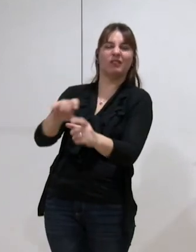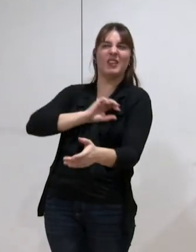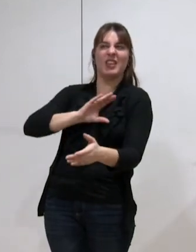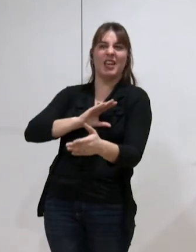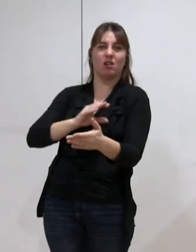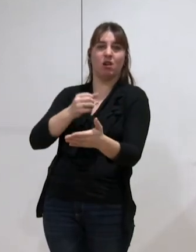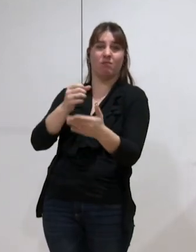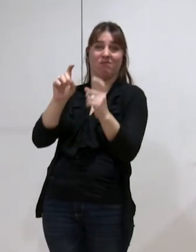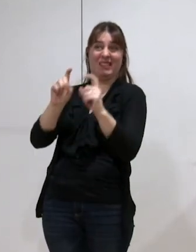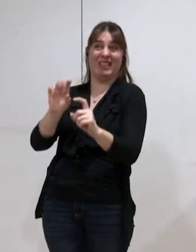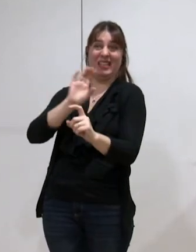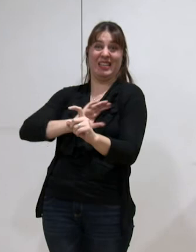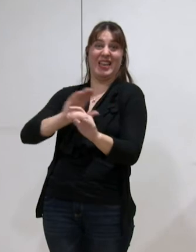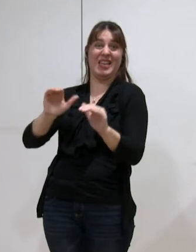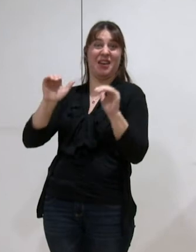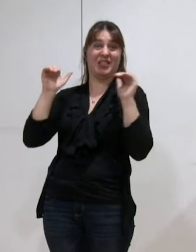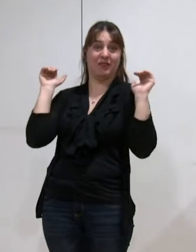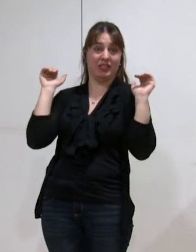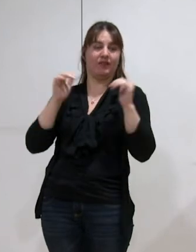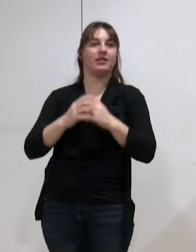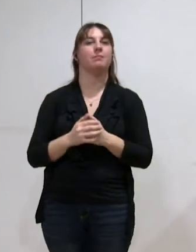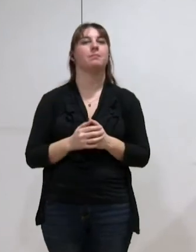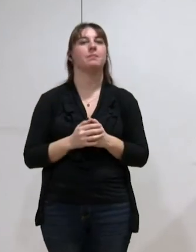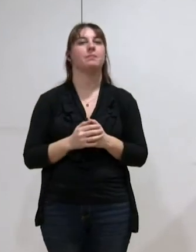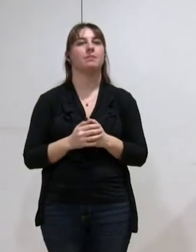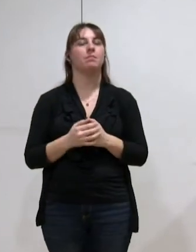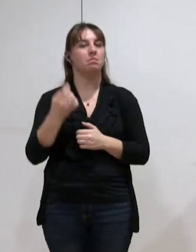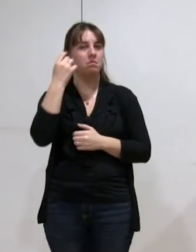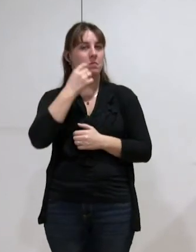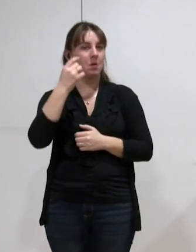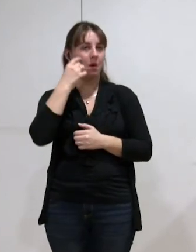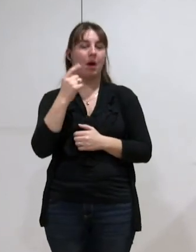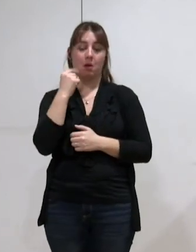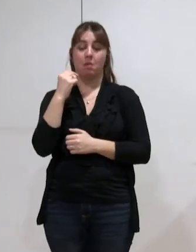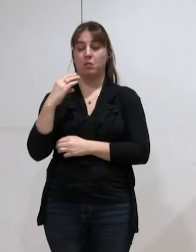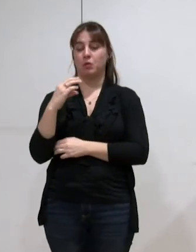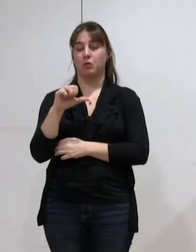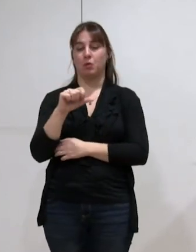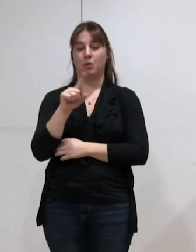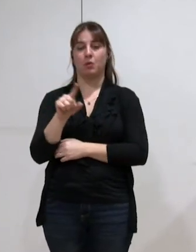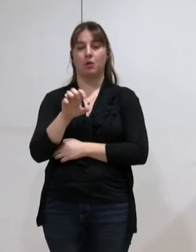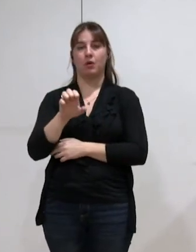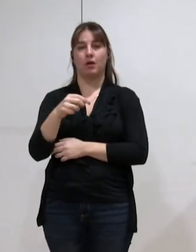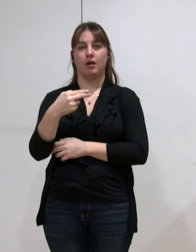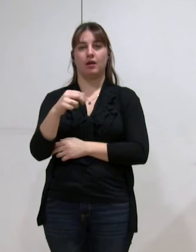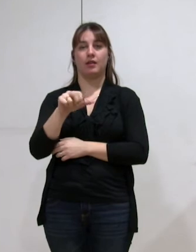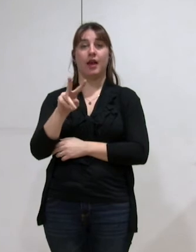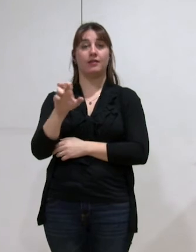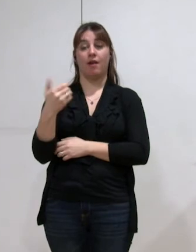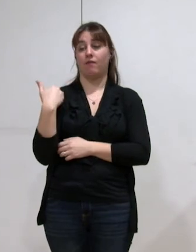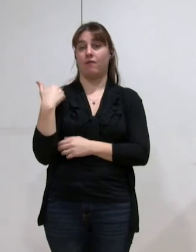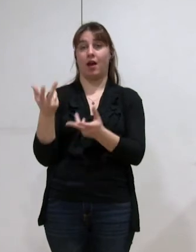possible. On avait vu ça effectivement, Richard Casnav l'a évoqué, avec le transfert